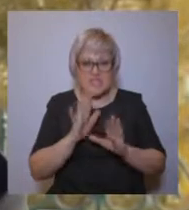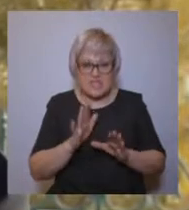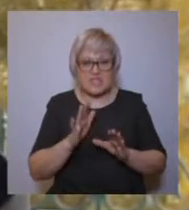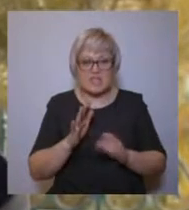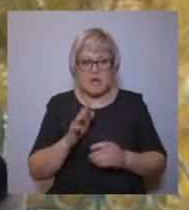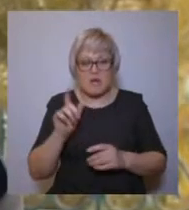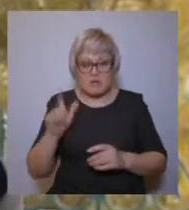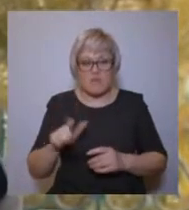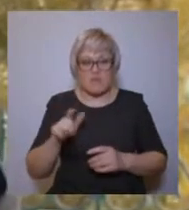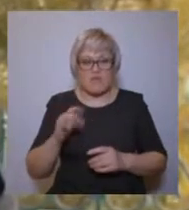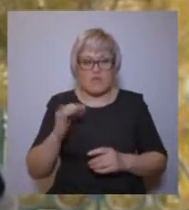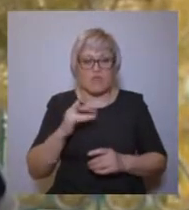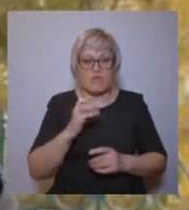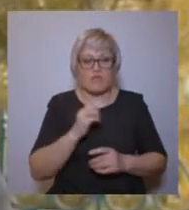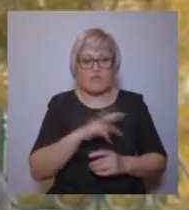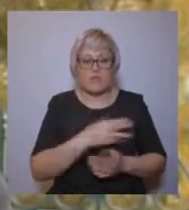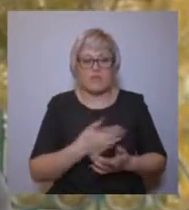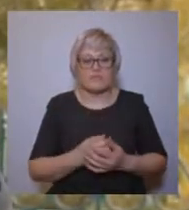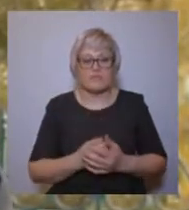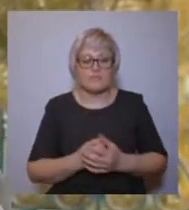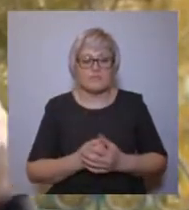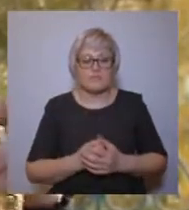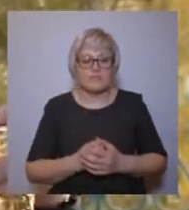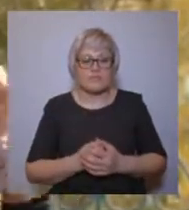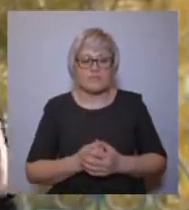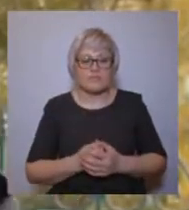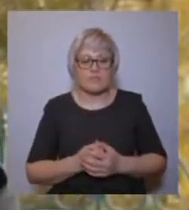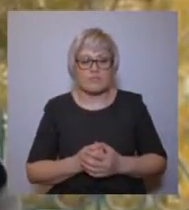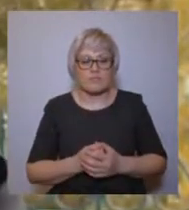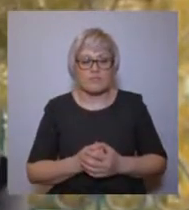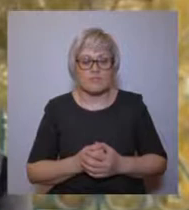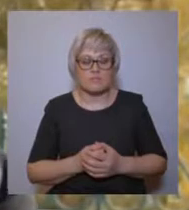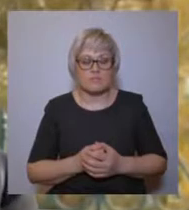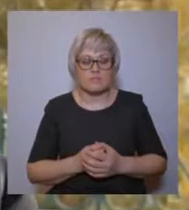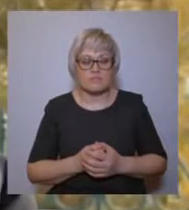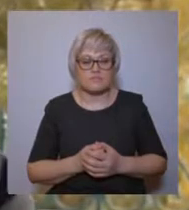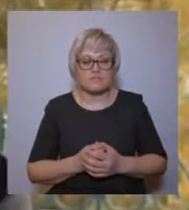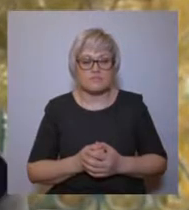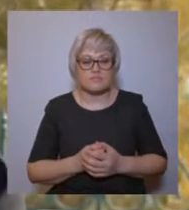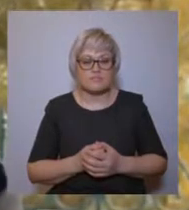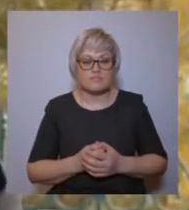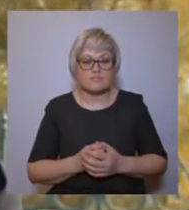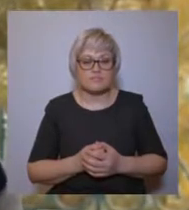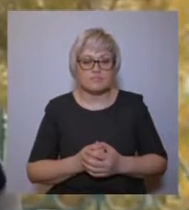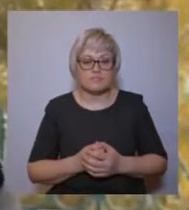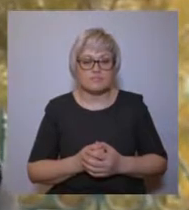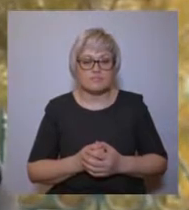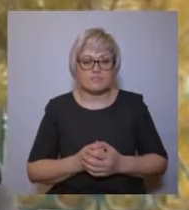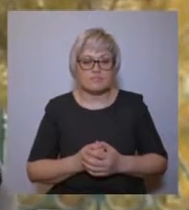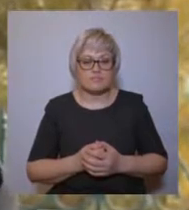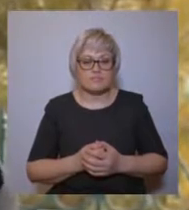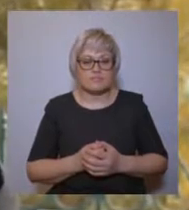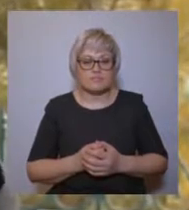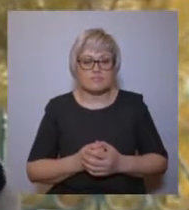оставил тайну, то есть завещание после своей смерти. И вот она передала мне бумажку, и, оказывается, он принимал исповедь у человека,